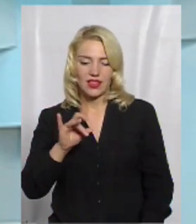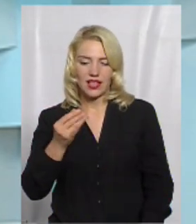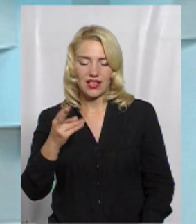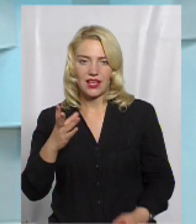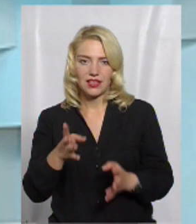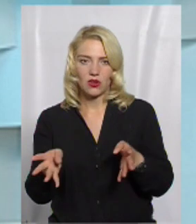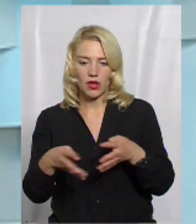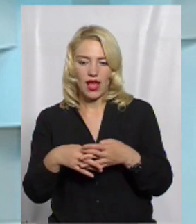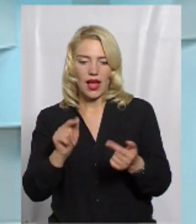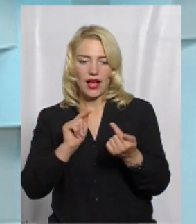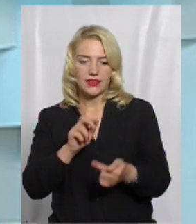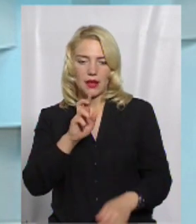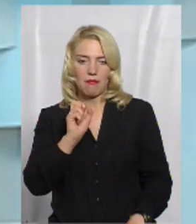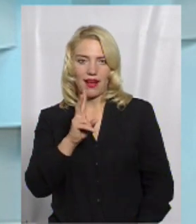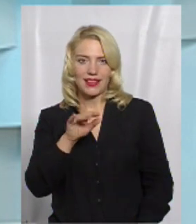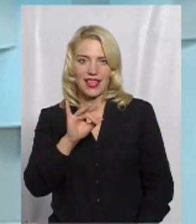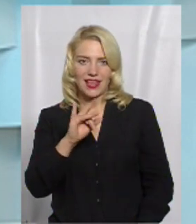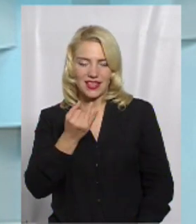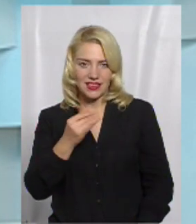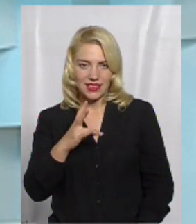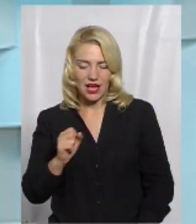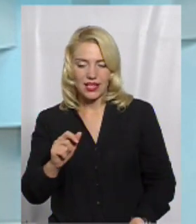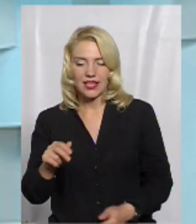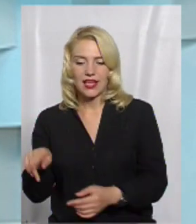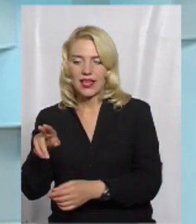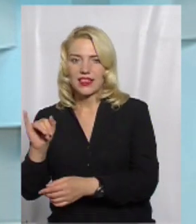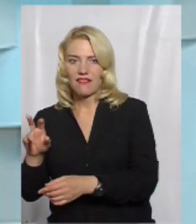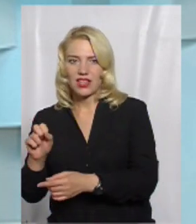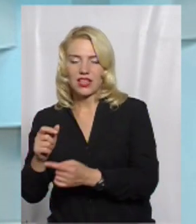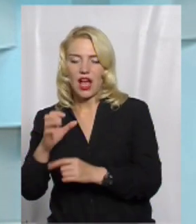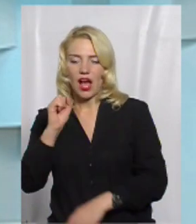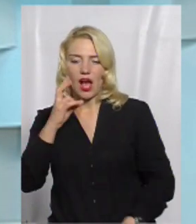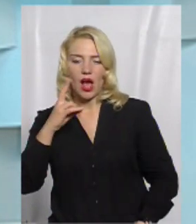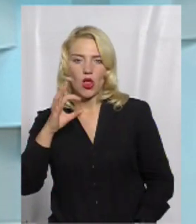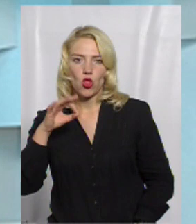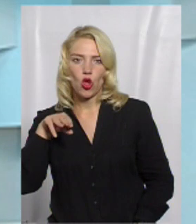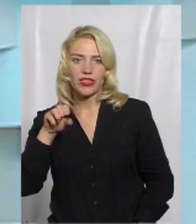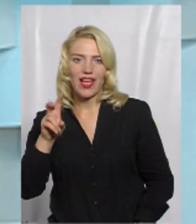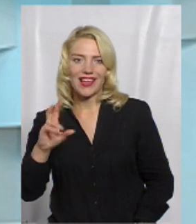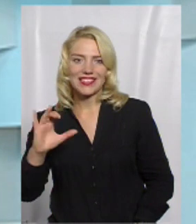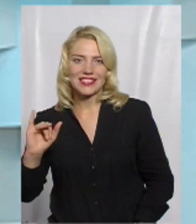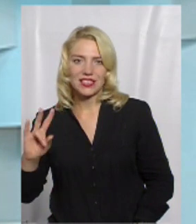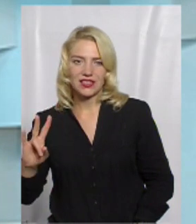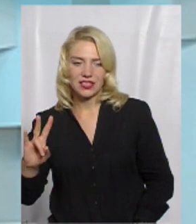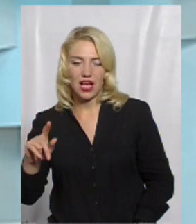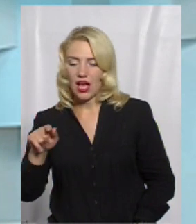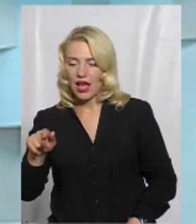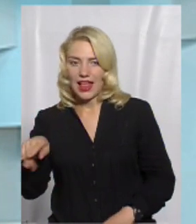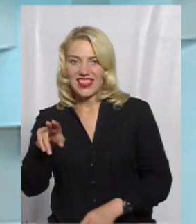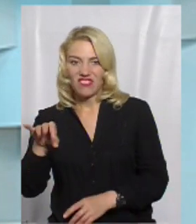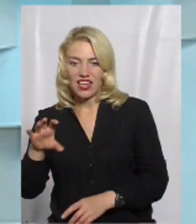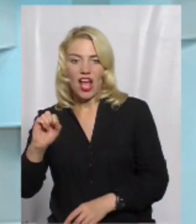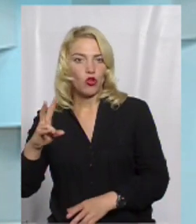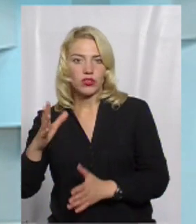терапія антибактерійна і дифтерійного анатоксина немає.